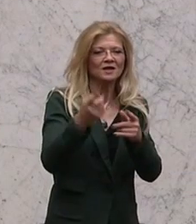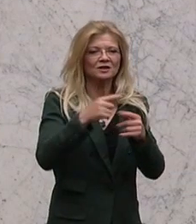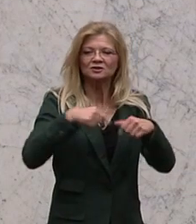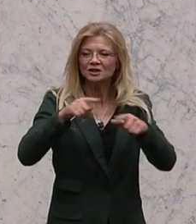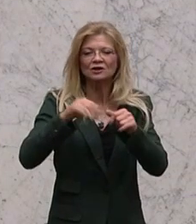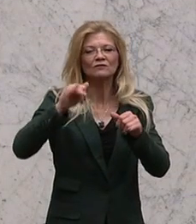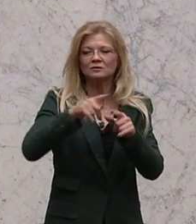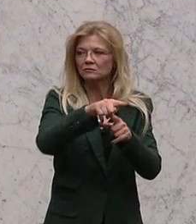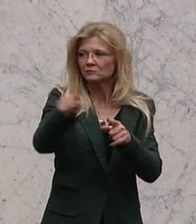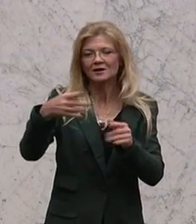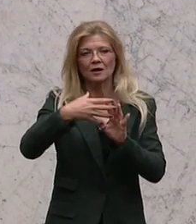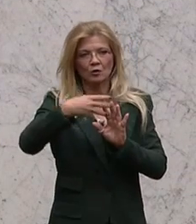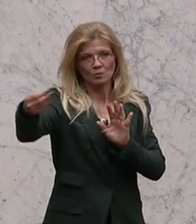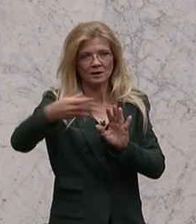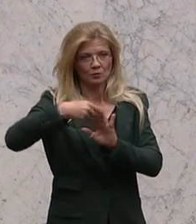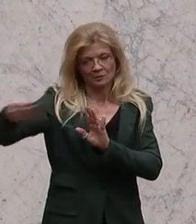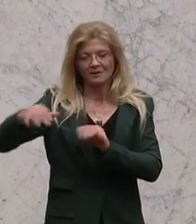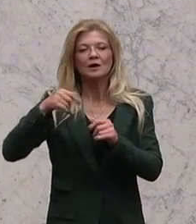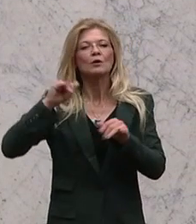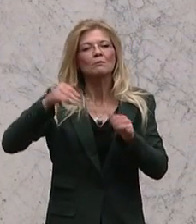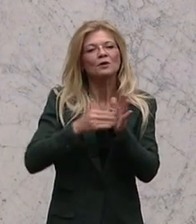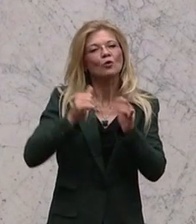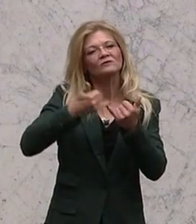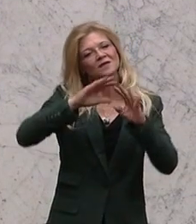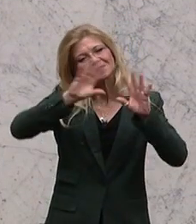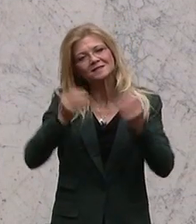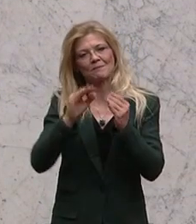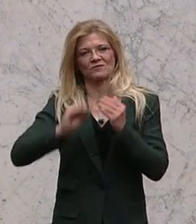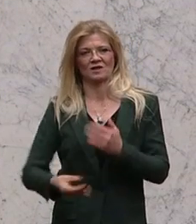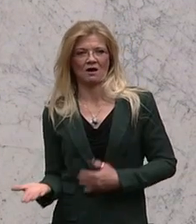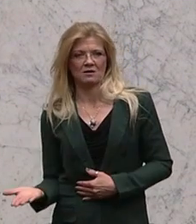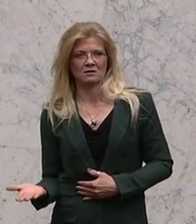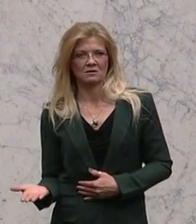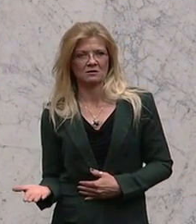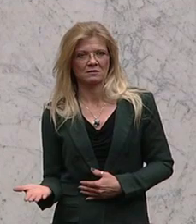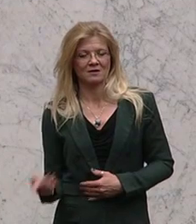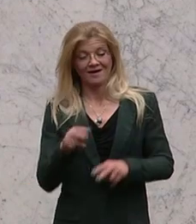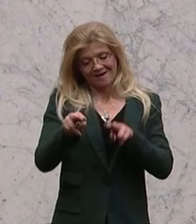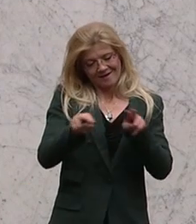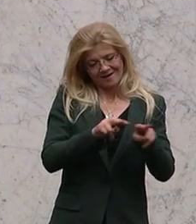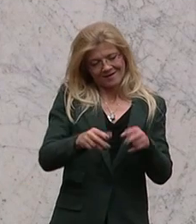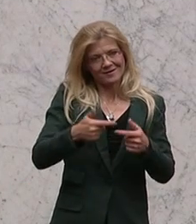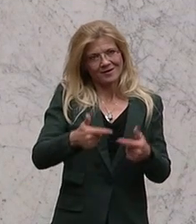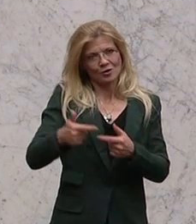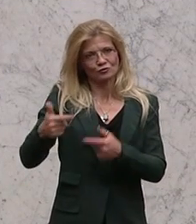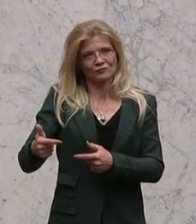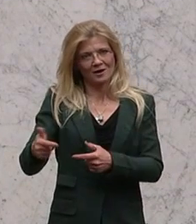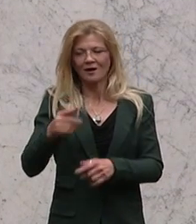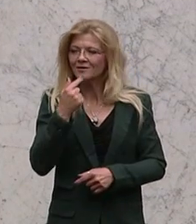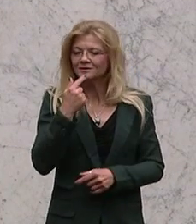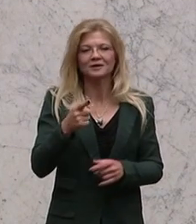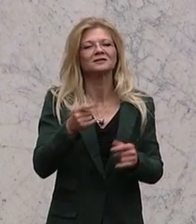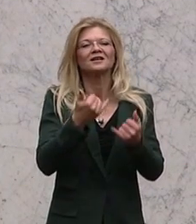Gesamtvertrag, notwendig. In der Regierungsvorlage stand noch die Rede von einem einzigen Gesamtvertrag zwischen